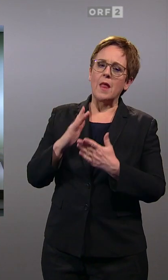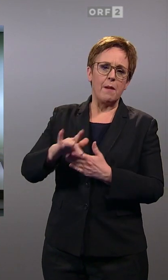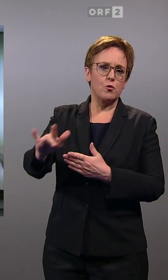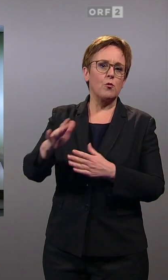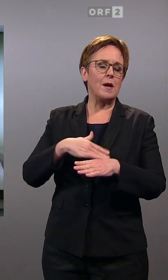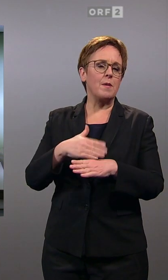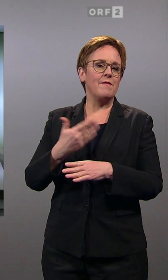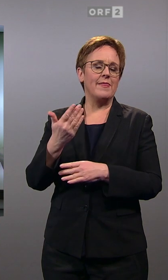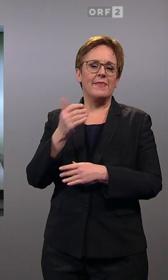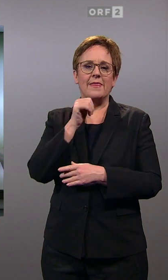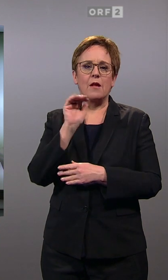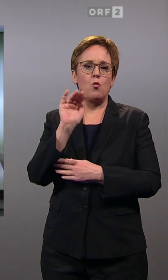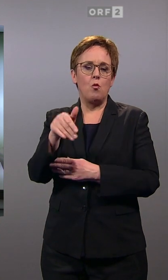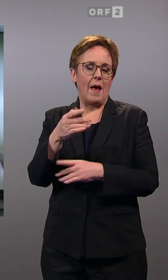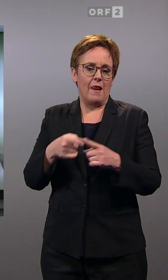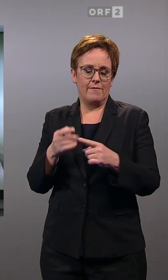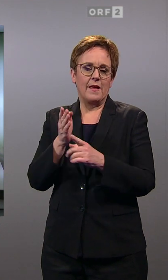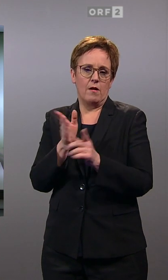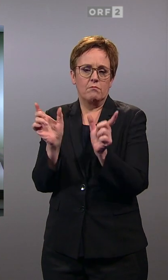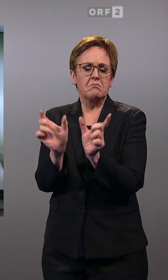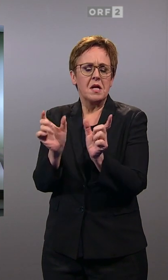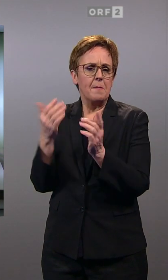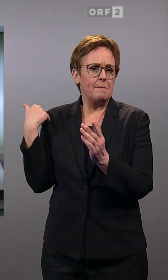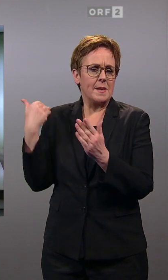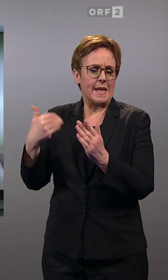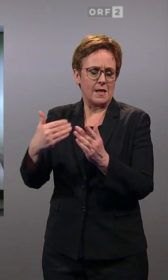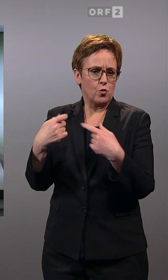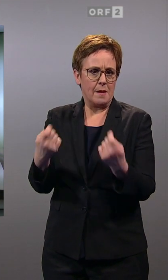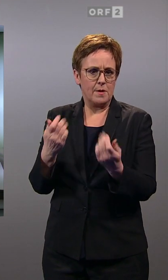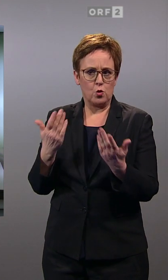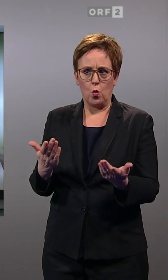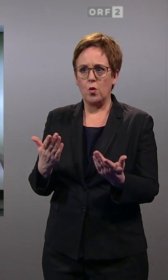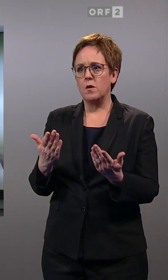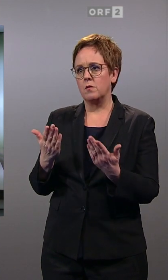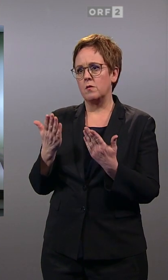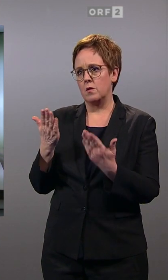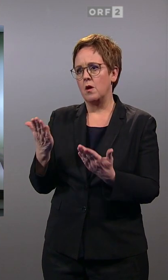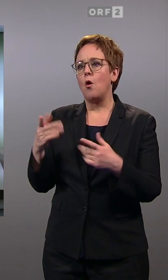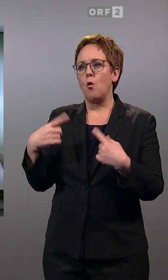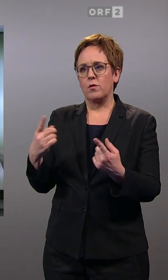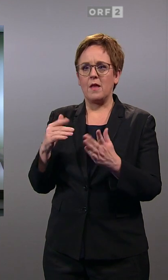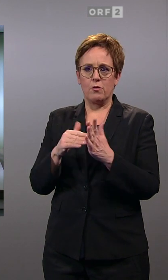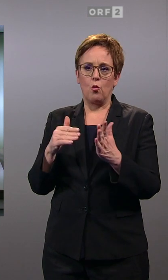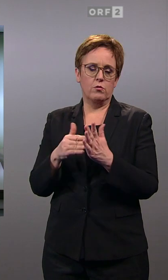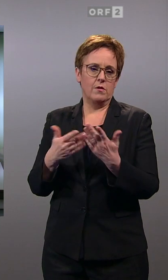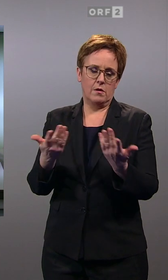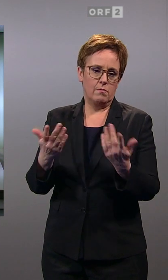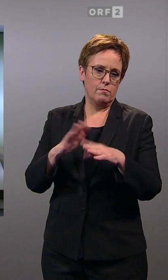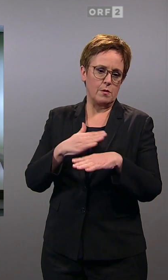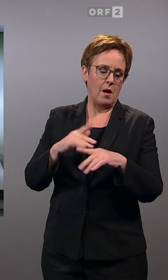keine absolute Mehrheit gegeben hat. Und hier ist es dann notwendig, sich mit denen